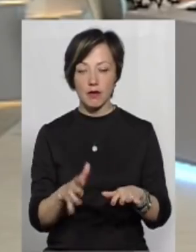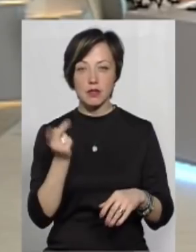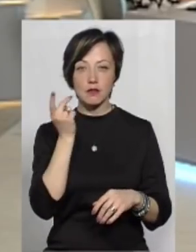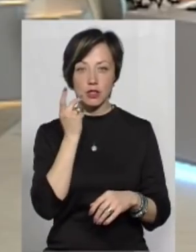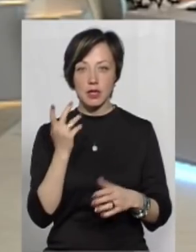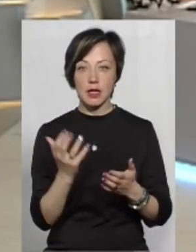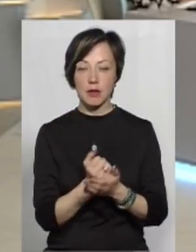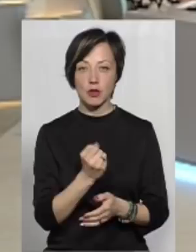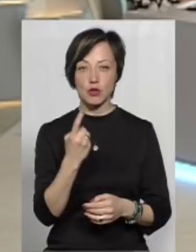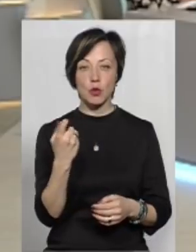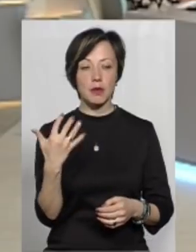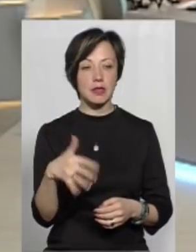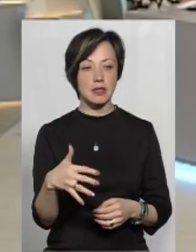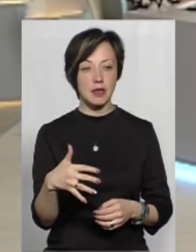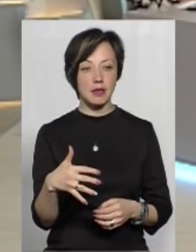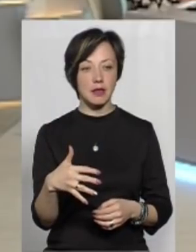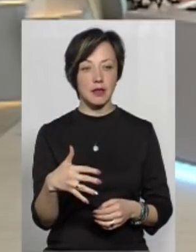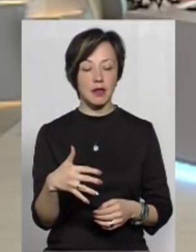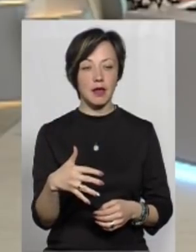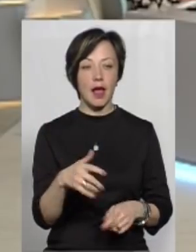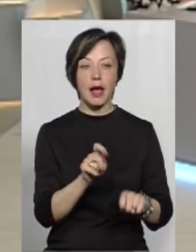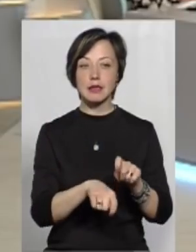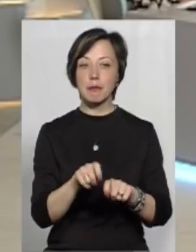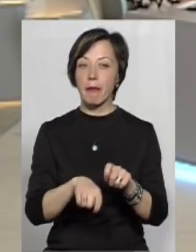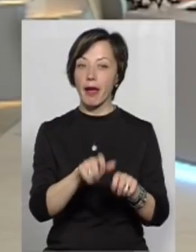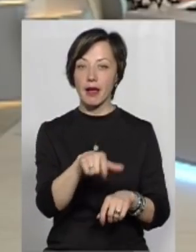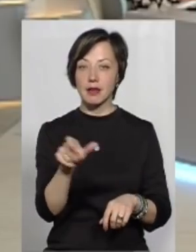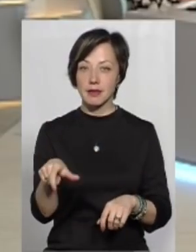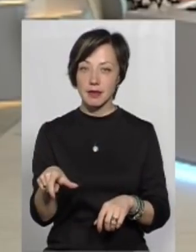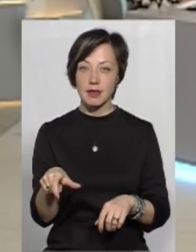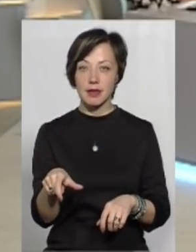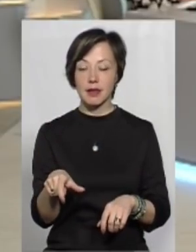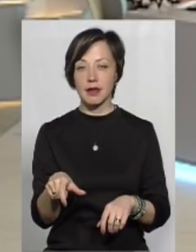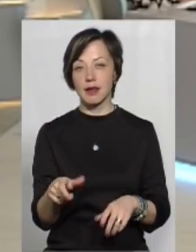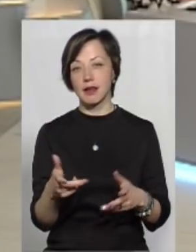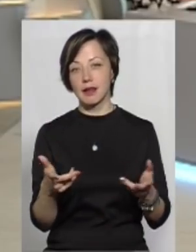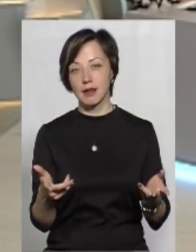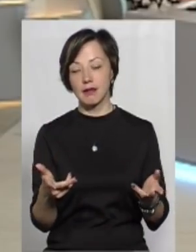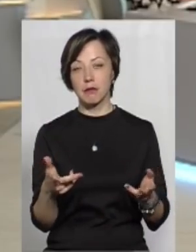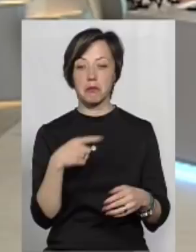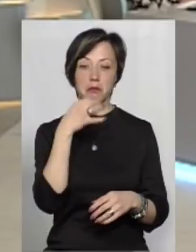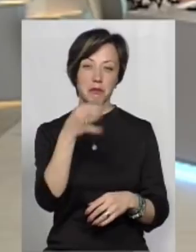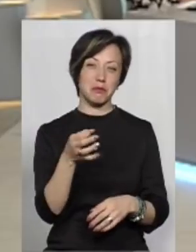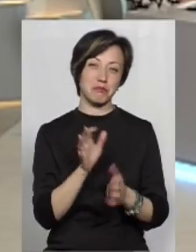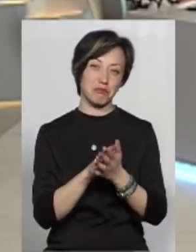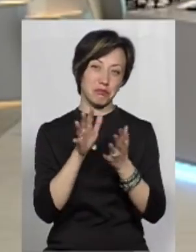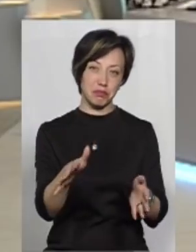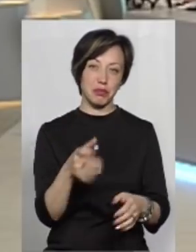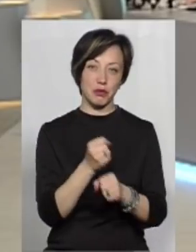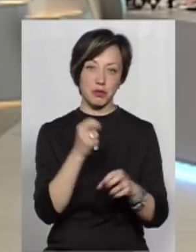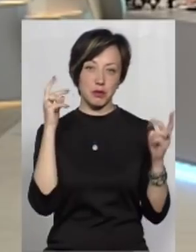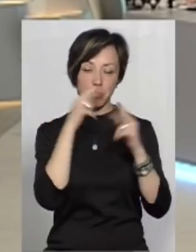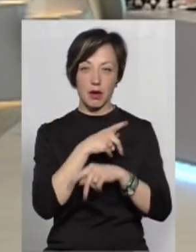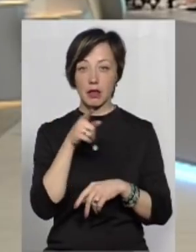завжди знайдеться 150 експертів, диванних чи надіванних, які будуть казати, що ти робиш неправильно.